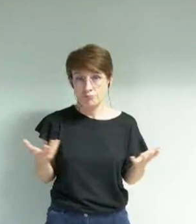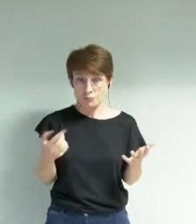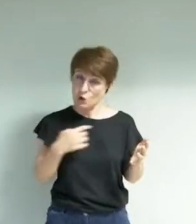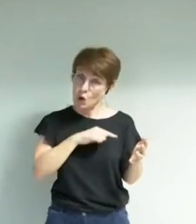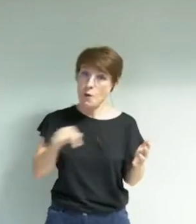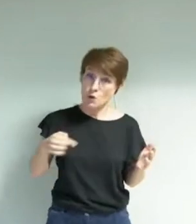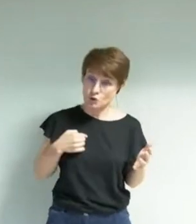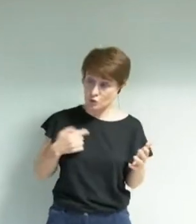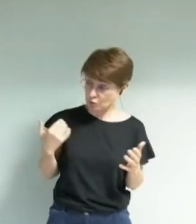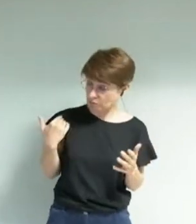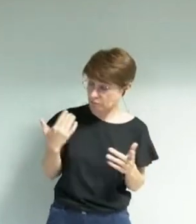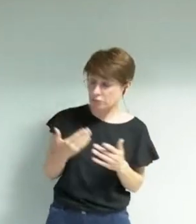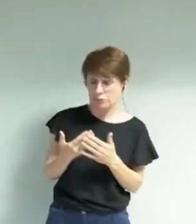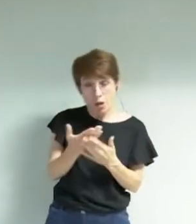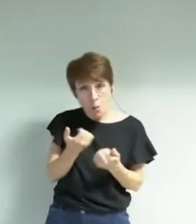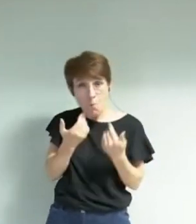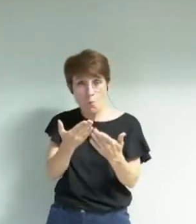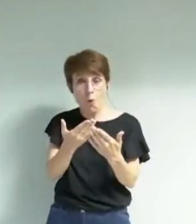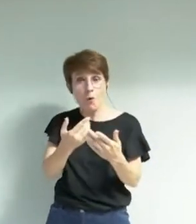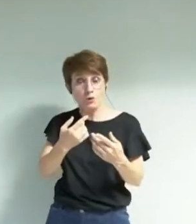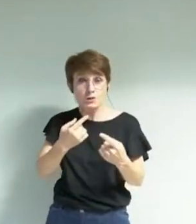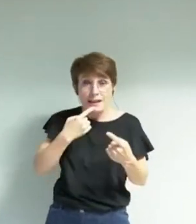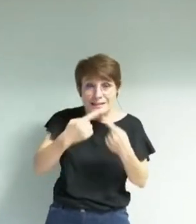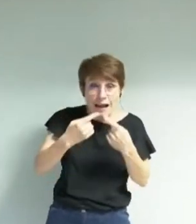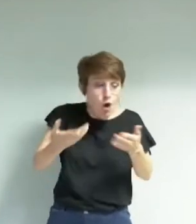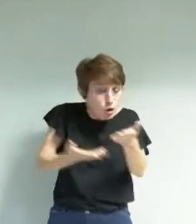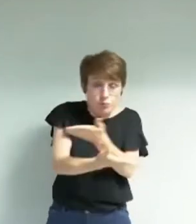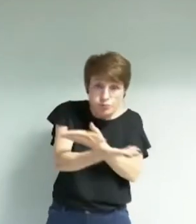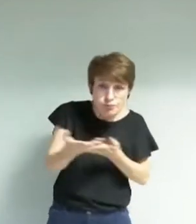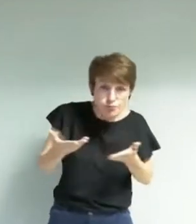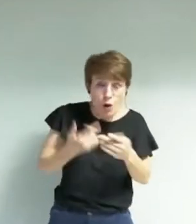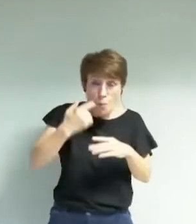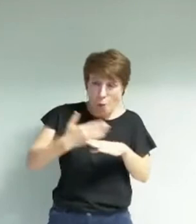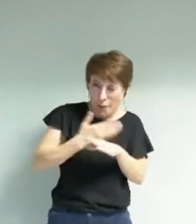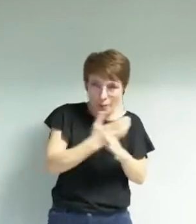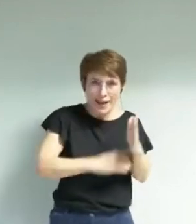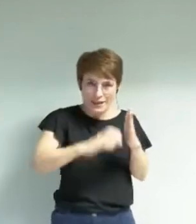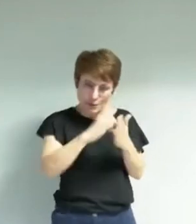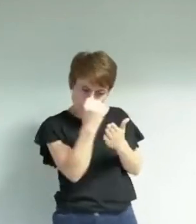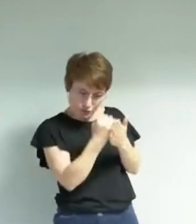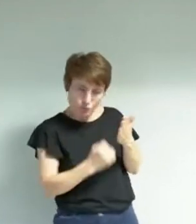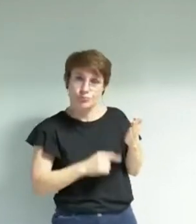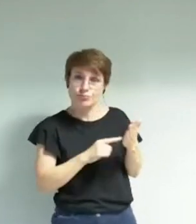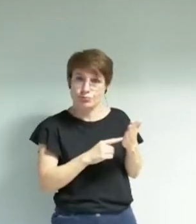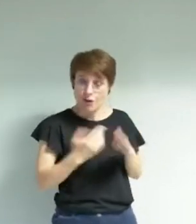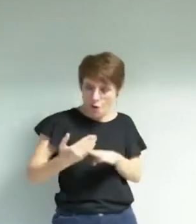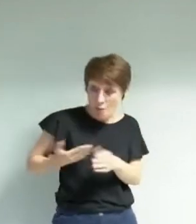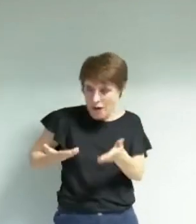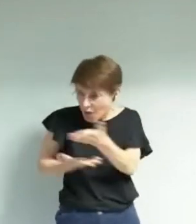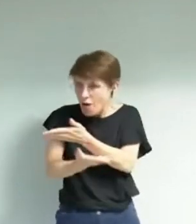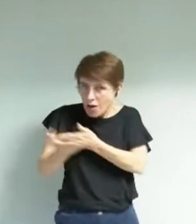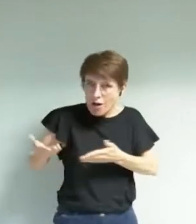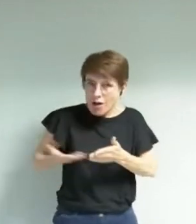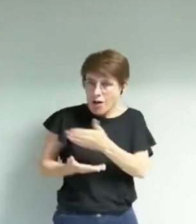espace de dialogue dans ces phases de concertation préparant la délibération qui permet aussi au monde de la culture de se